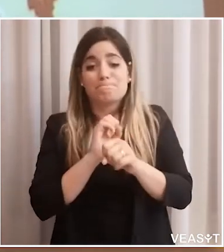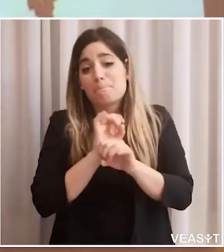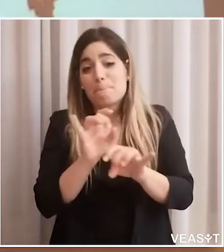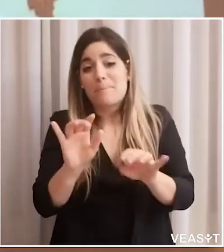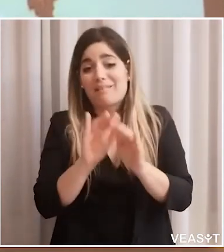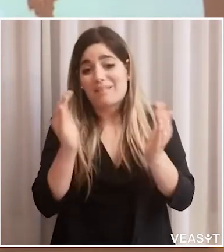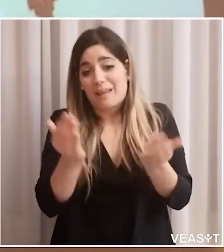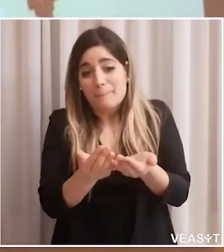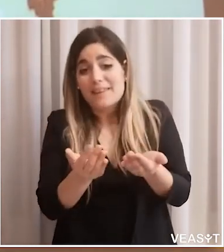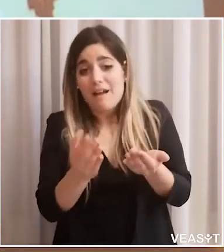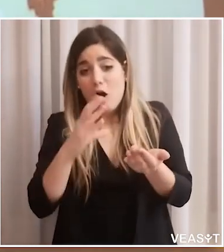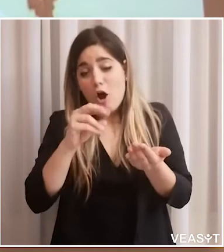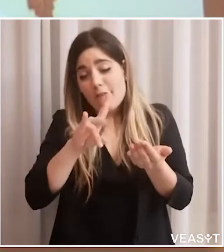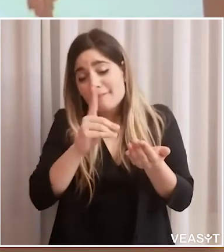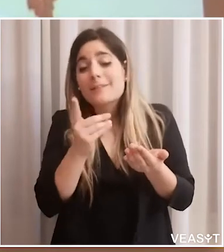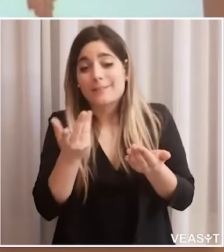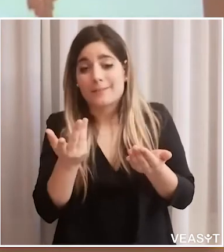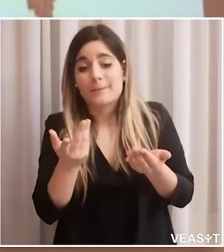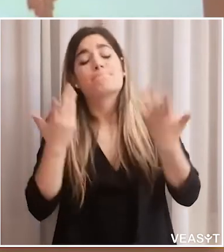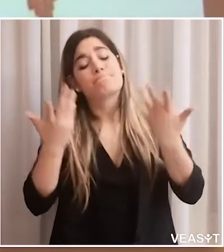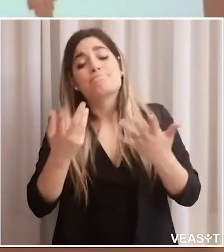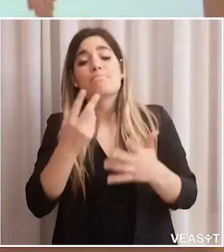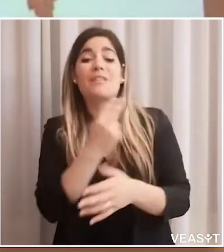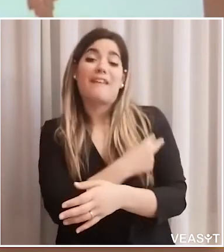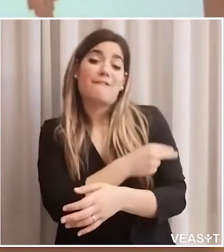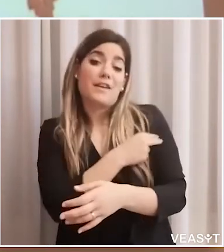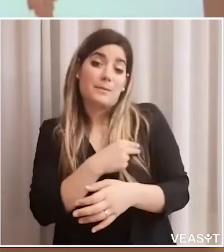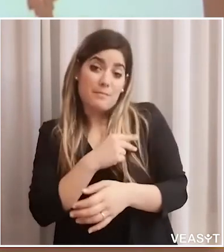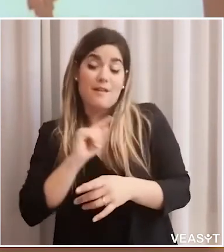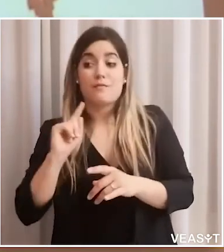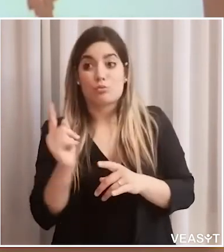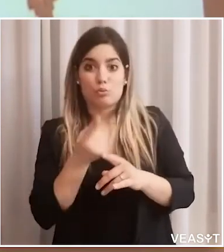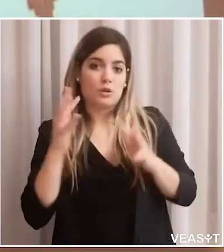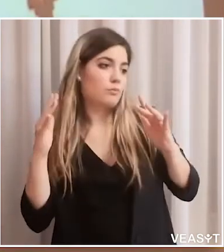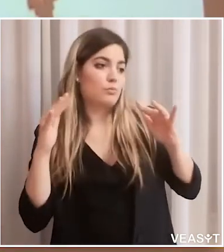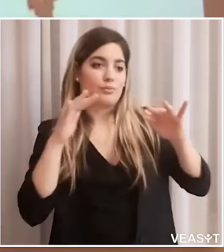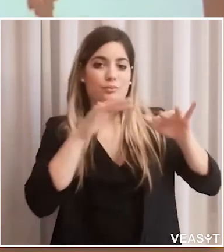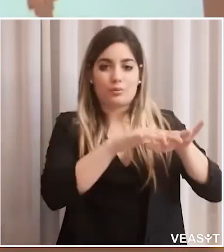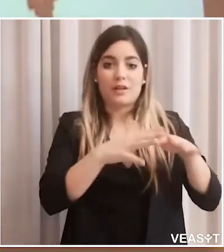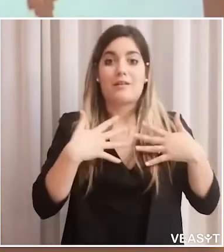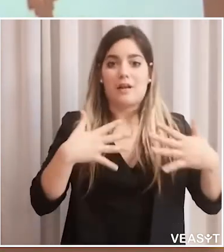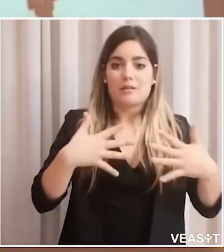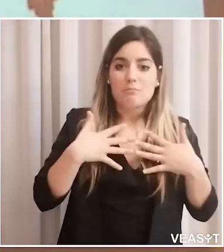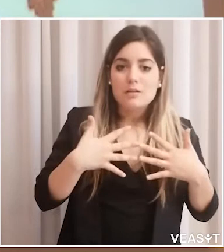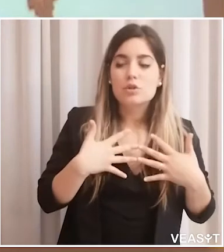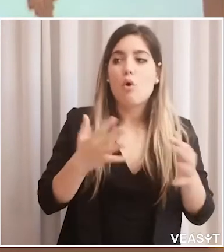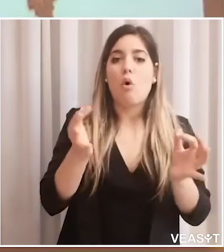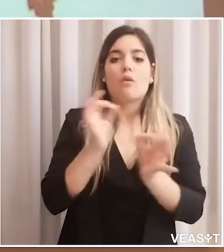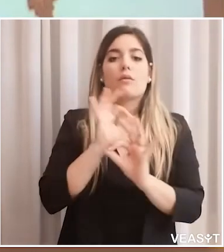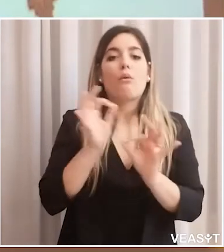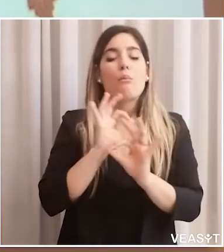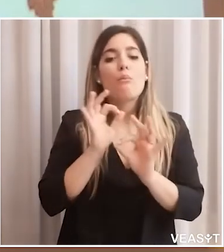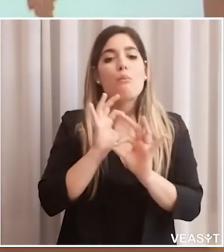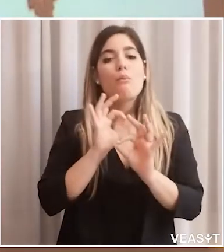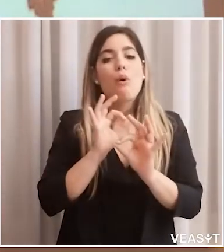citate a supporto dell'attività del contrasto della pandemia proporsa nel corso di covid. Alcuni